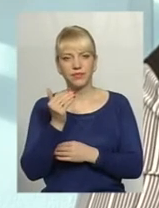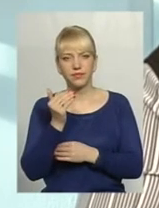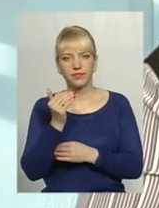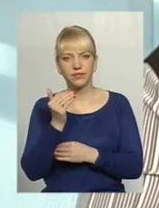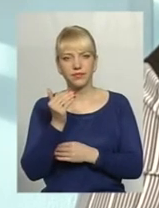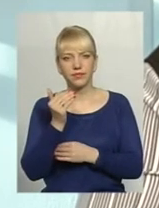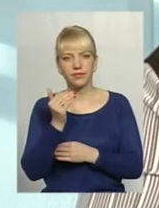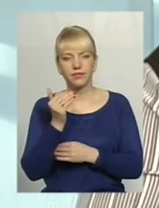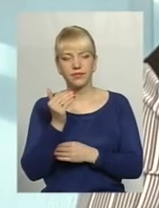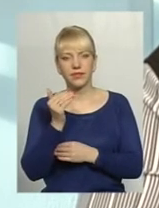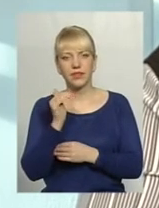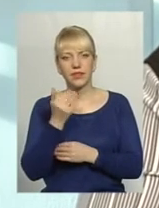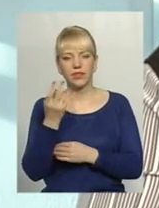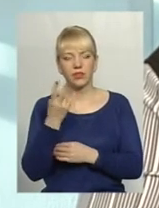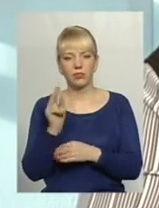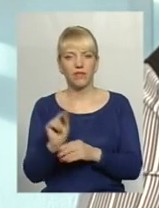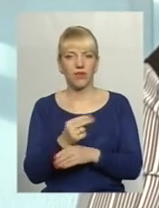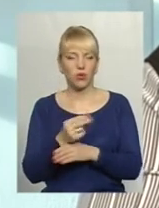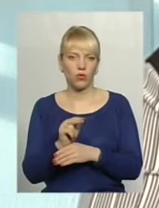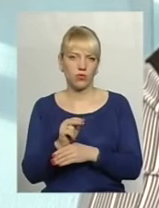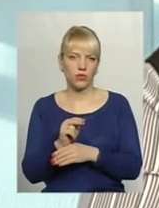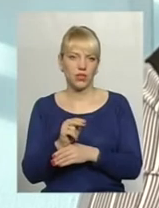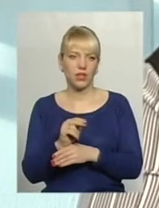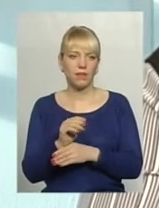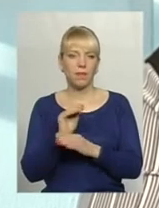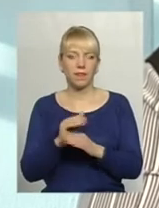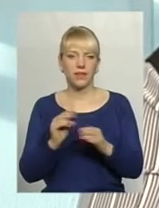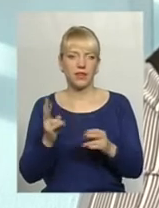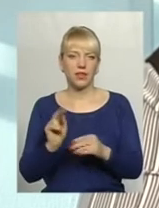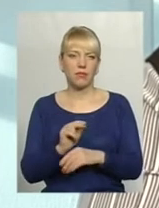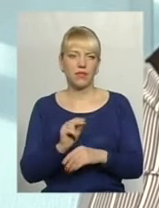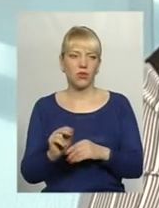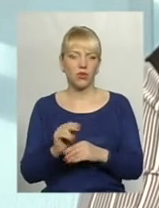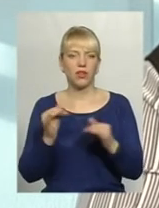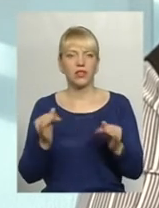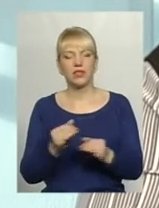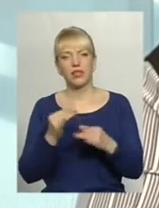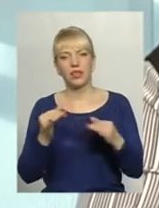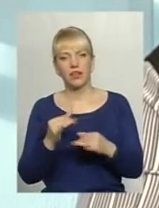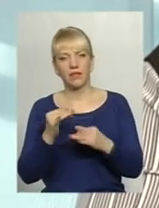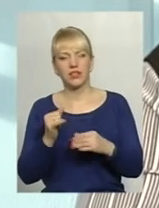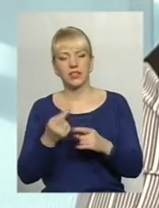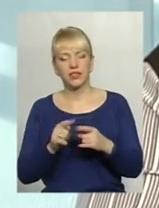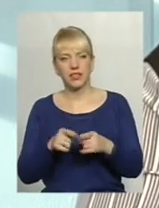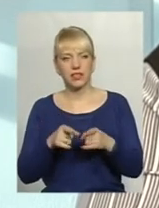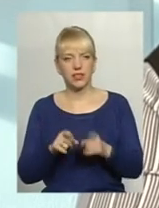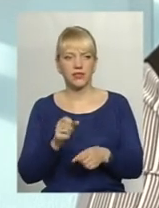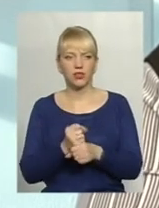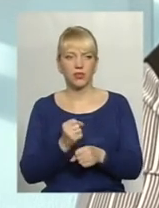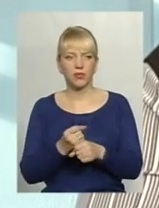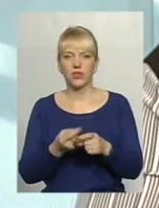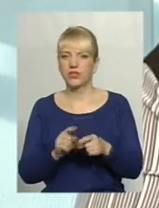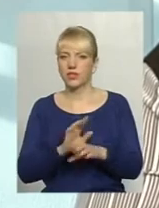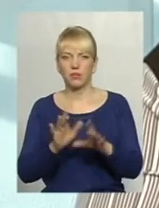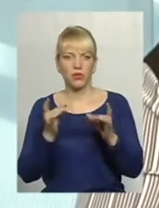Дитину потрібно виховувати. Дитину, дітей потрібно виховувати, цікавитися. І це дійсно робота, це не